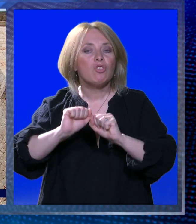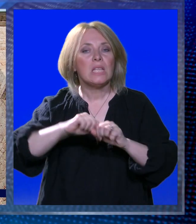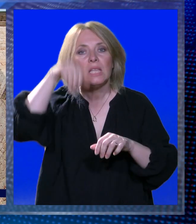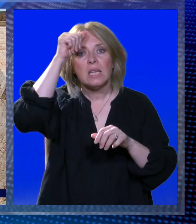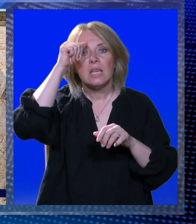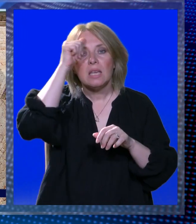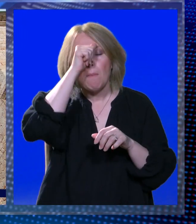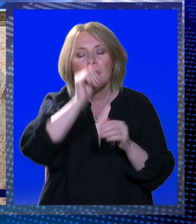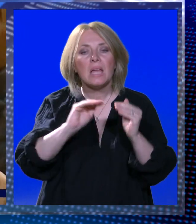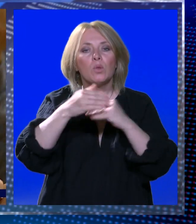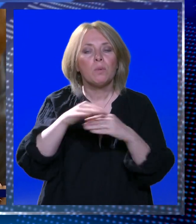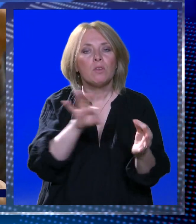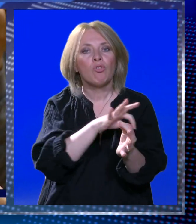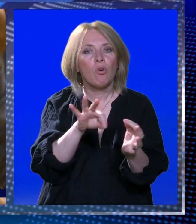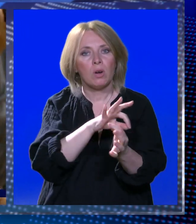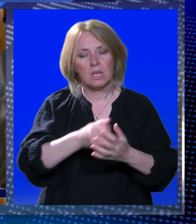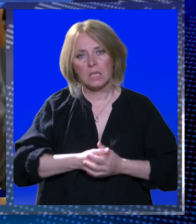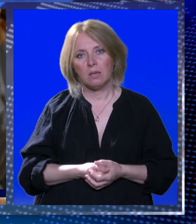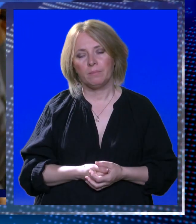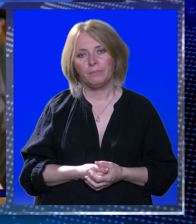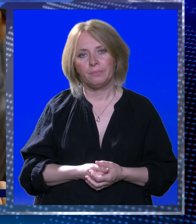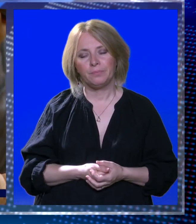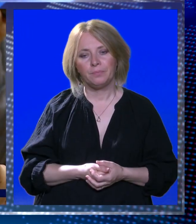crkve Svetog Spasa makne naziv orkestar.